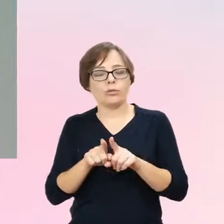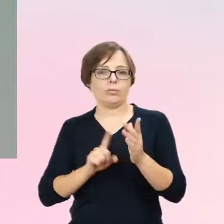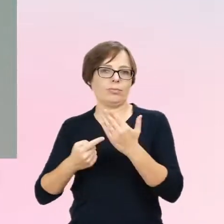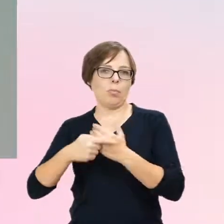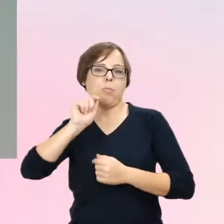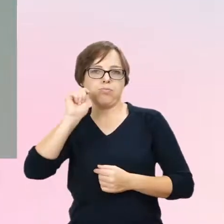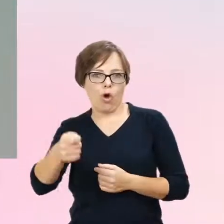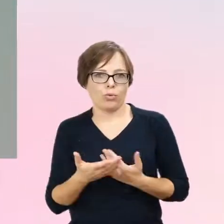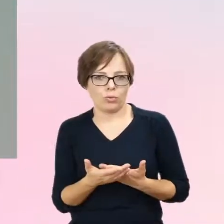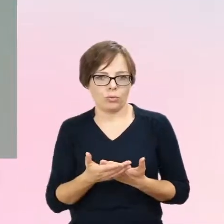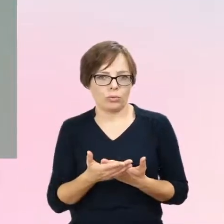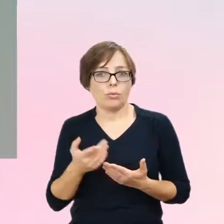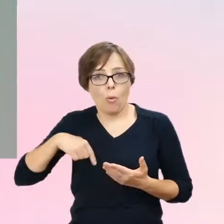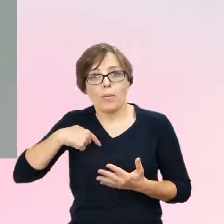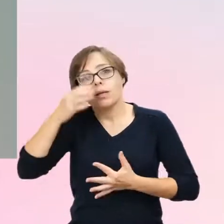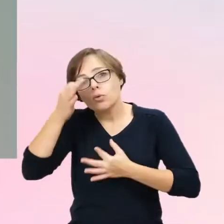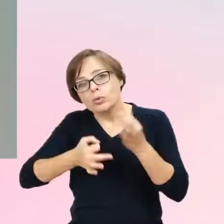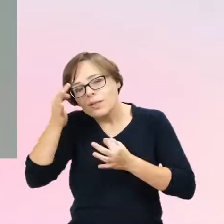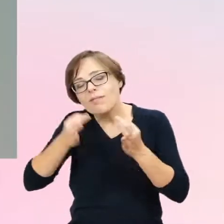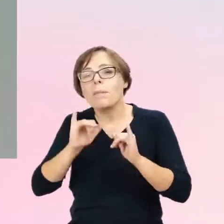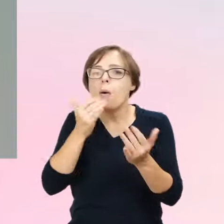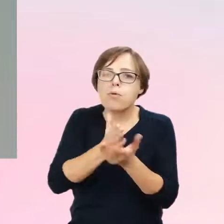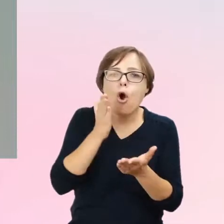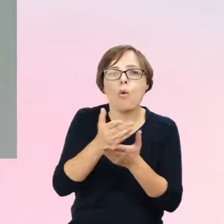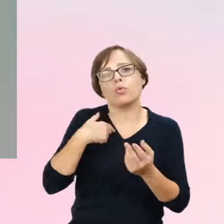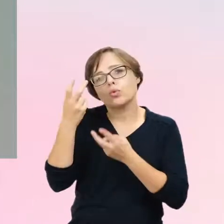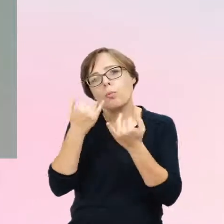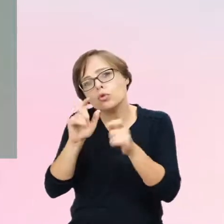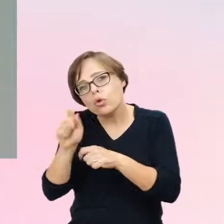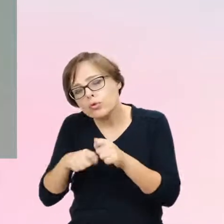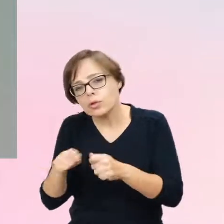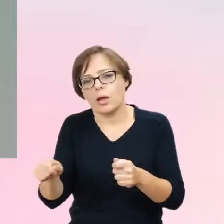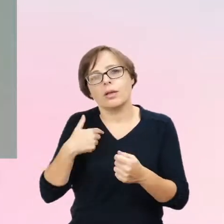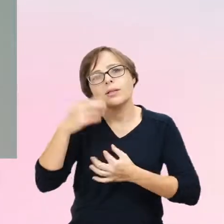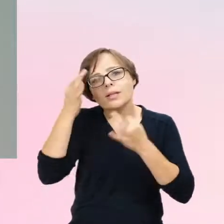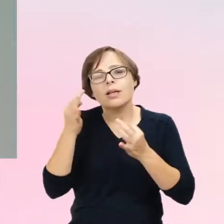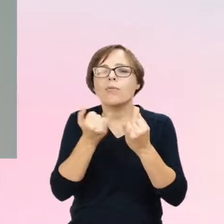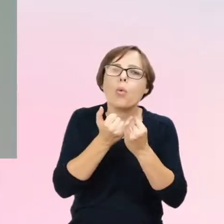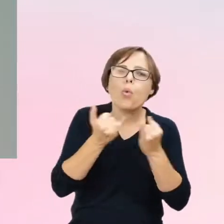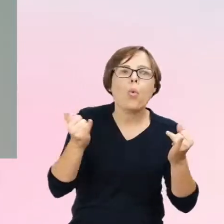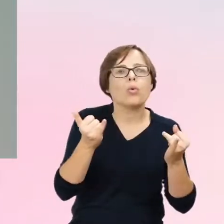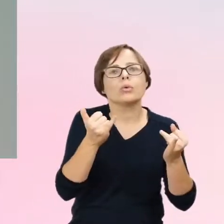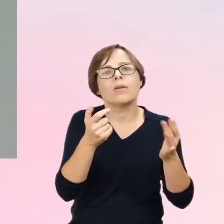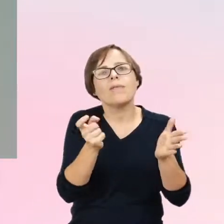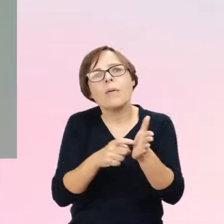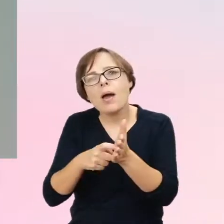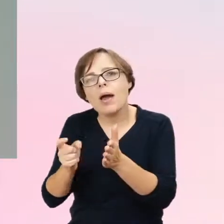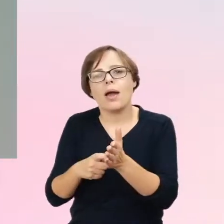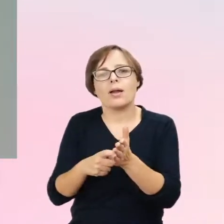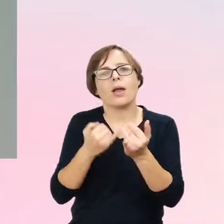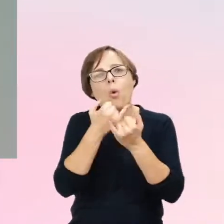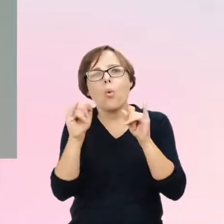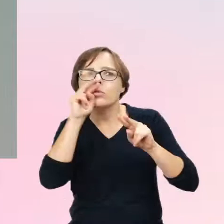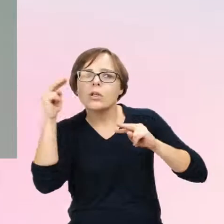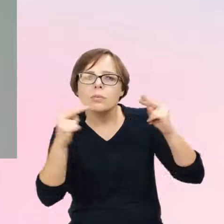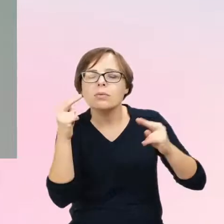się zastanawiamy, jak Państwu pomóc i jak zrobić, pogodzić te wszelkie oczekiwania i wszelkie optyki,